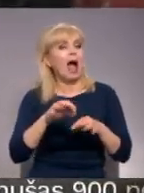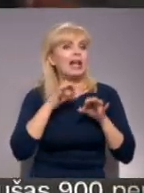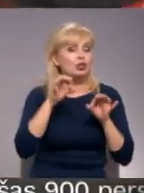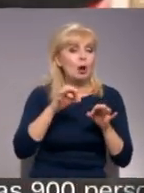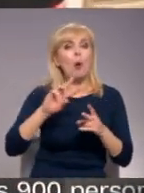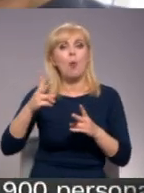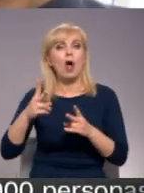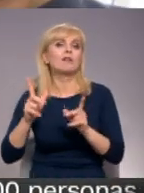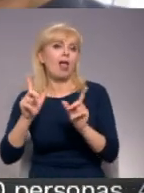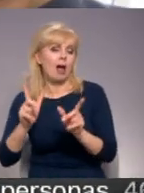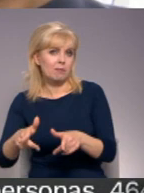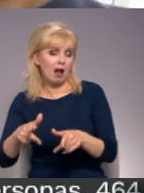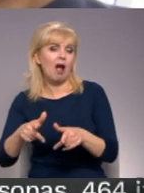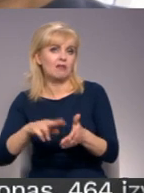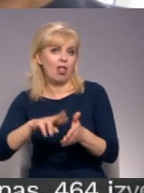doties uz skolu.